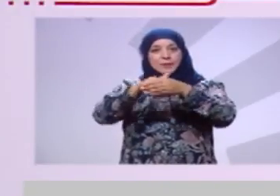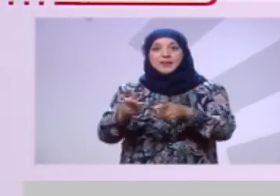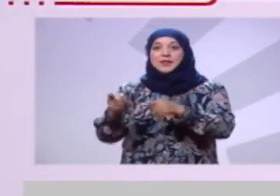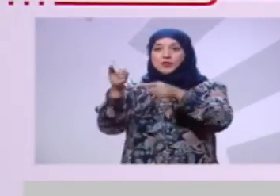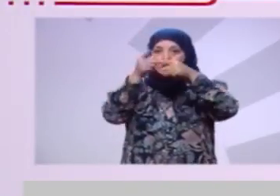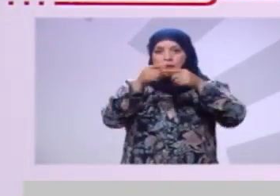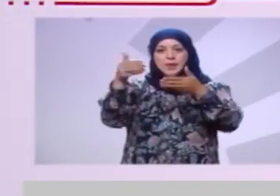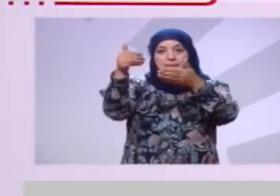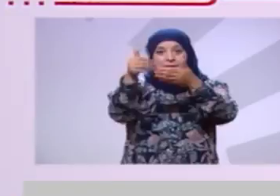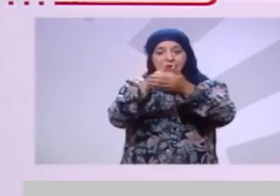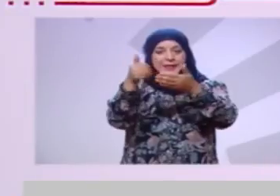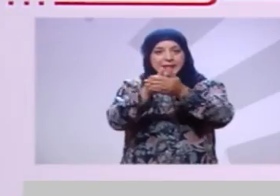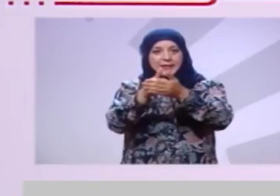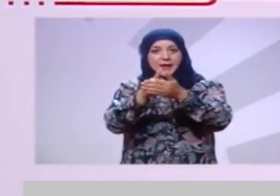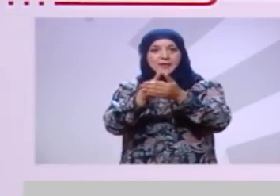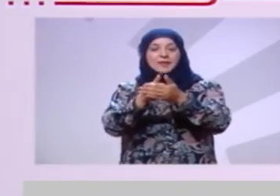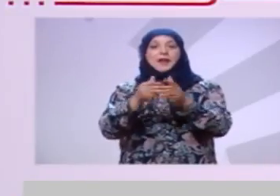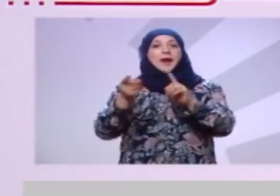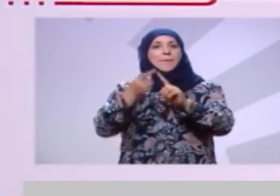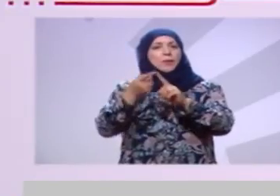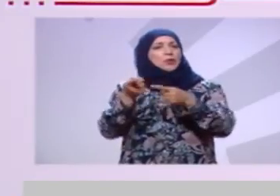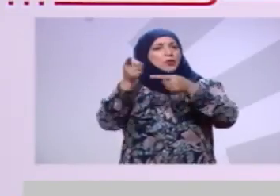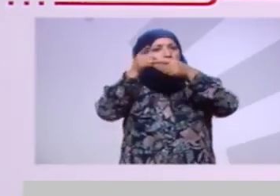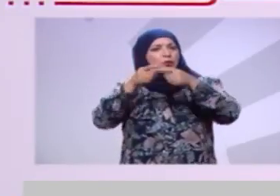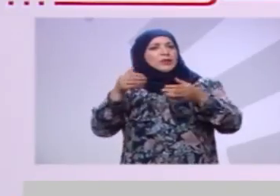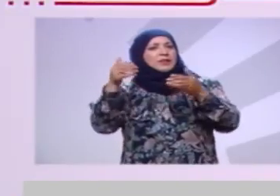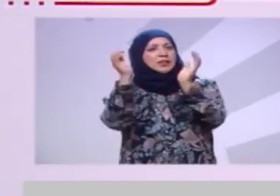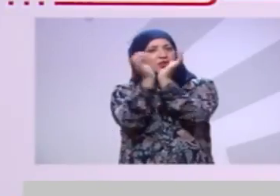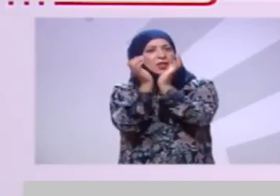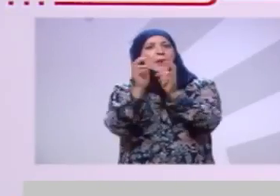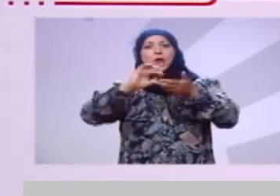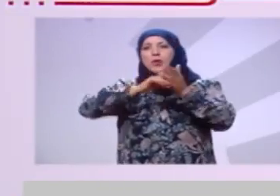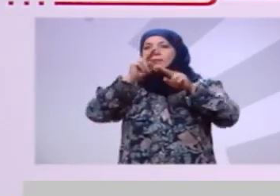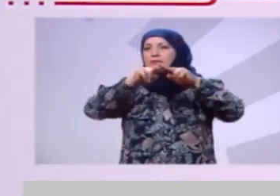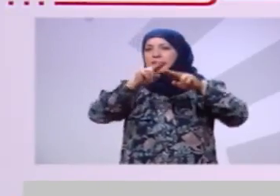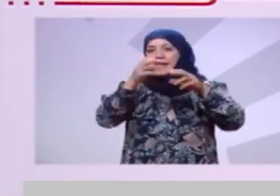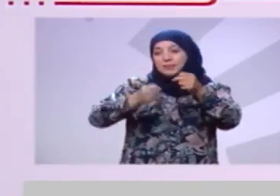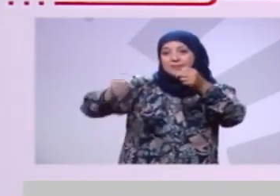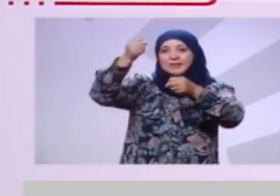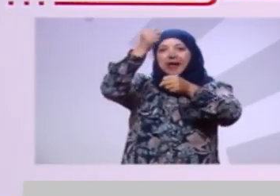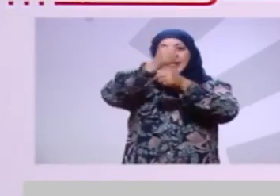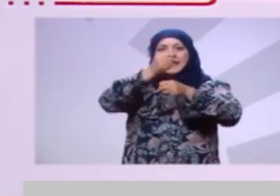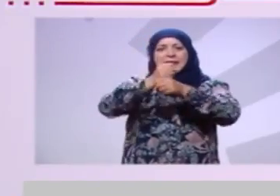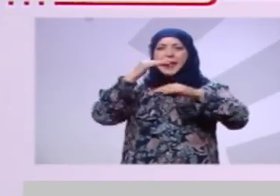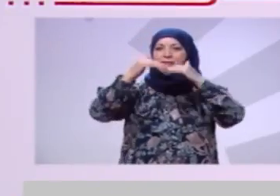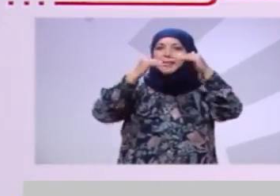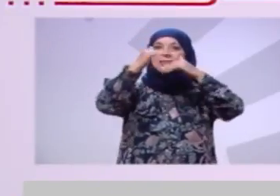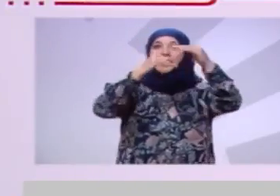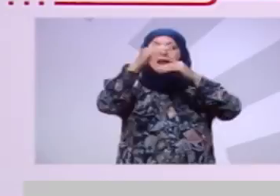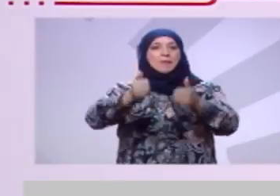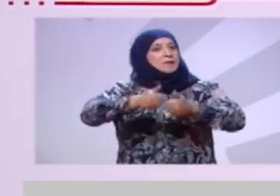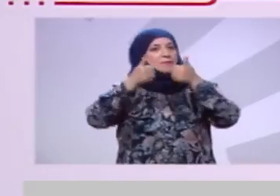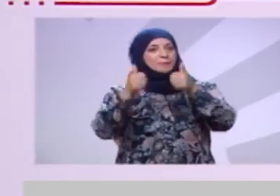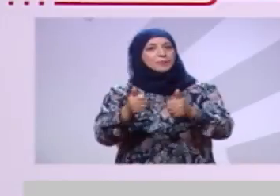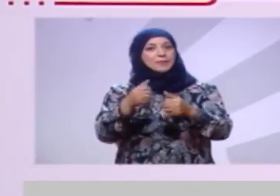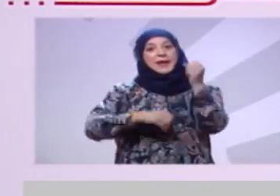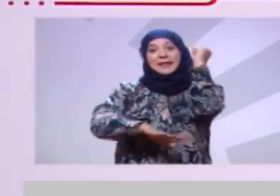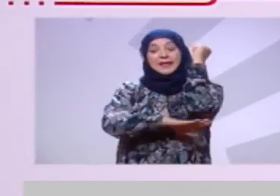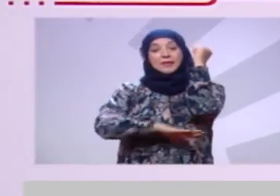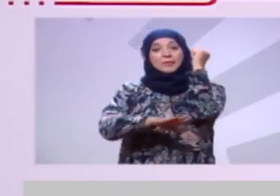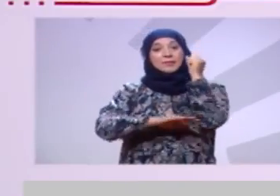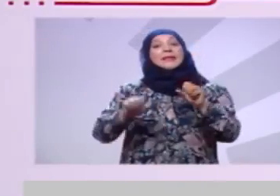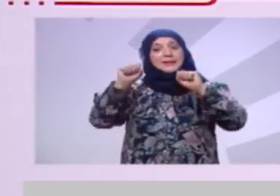الاقتصادية والاجتماعية هدفها إرسال مثال جيد للتنمية يرتكز على إرادة